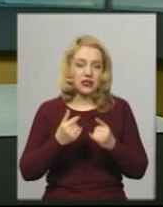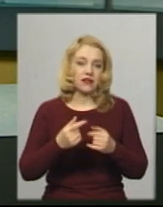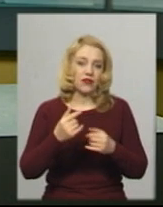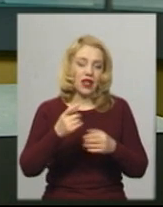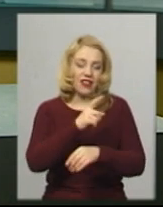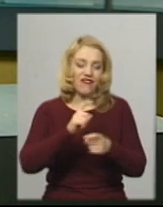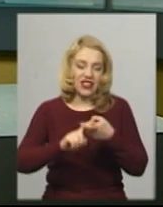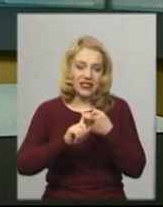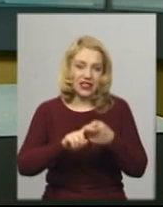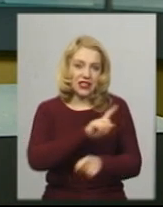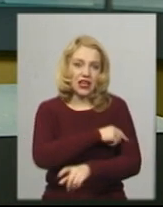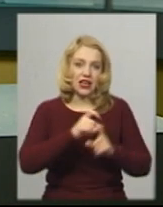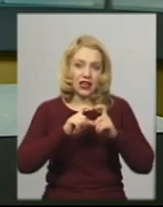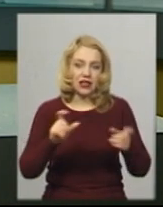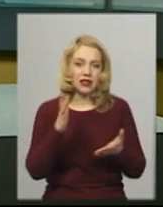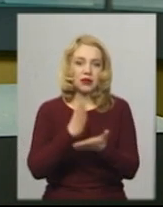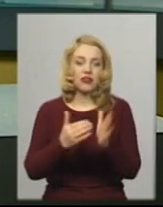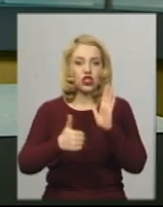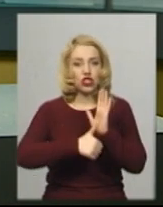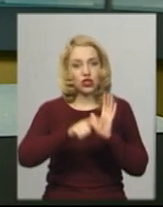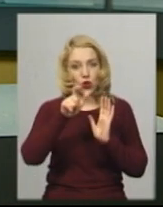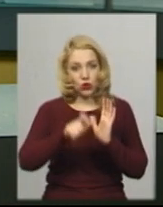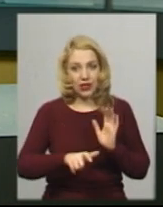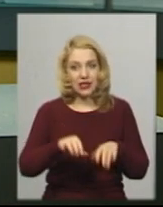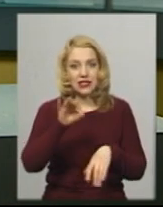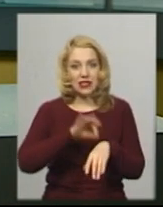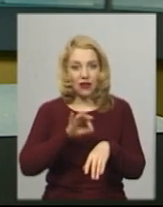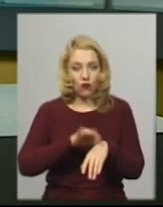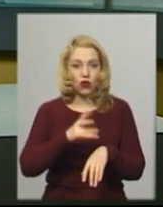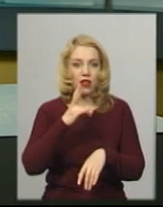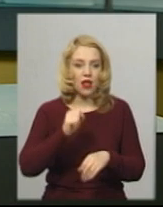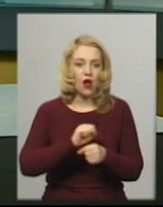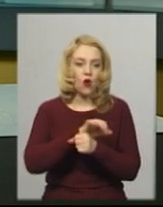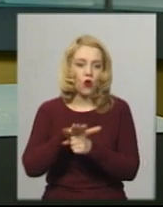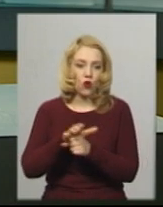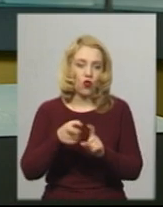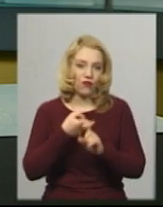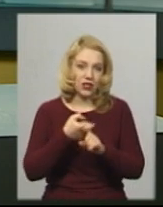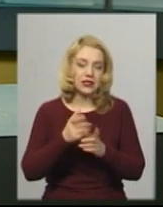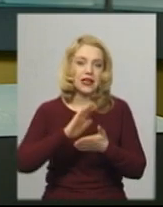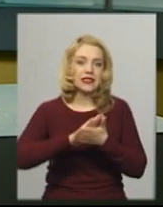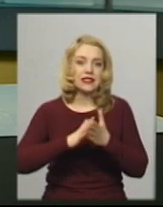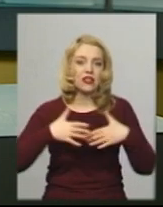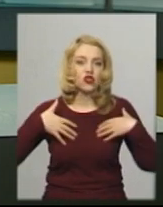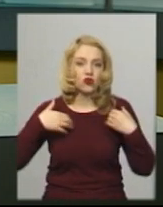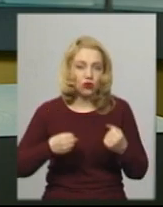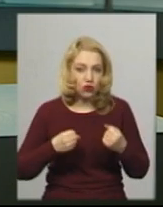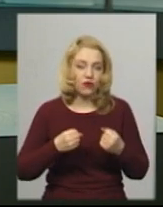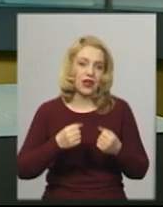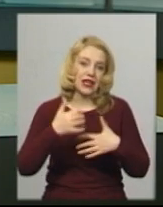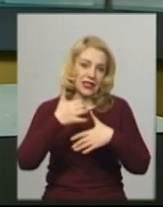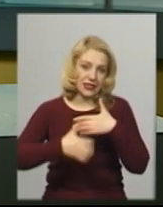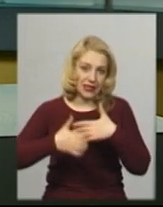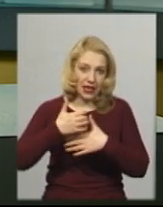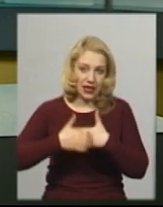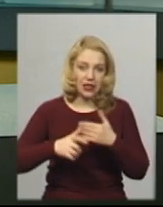лікарні на лікуванні перебуває шестеро людей із захворюванням на коронавірус. Їх стан – середньої важкості. Також до Хмельницького мають